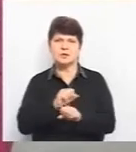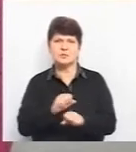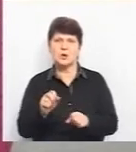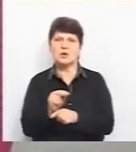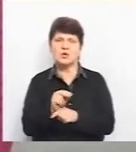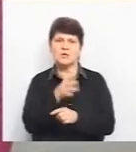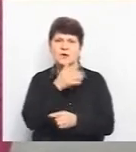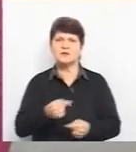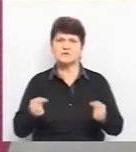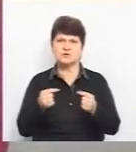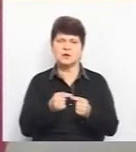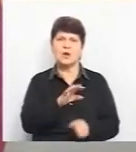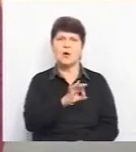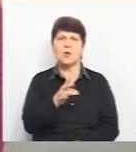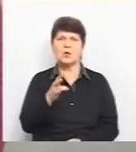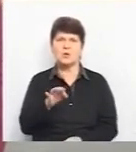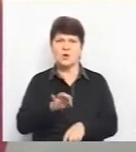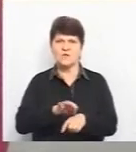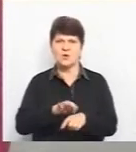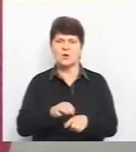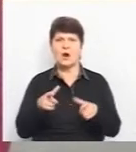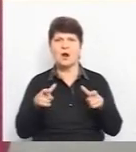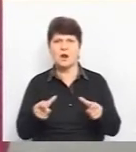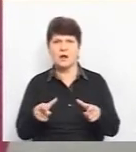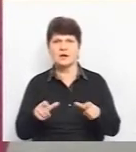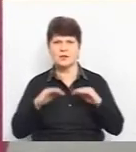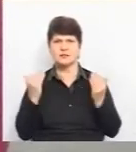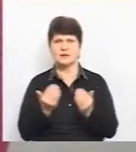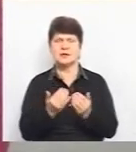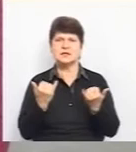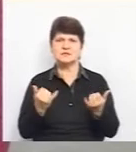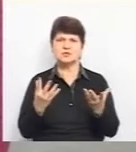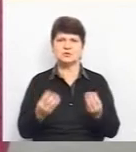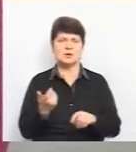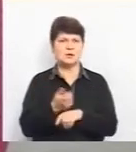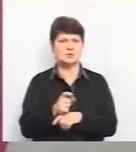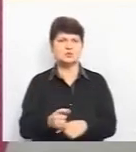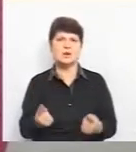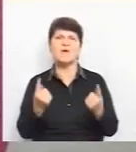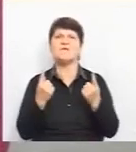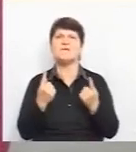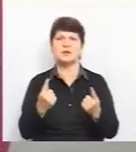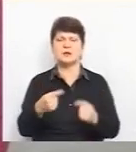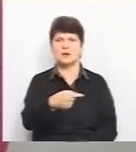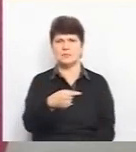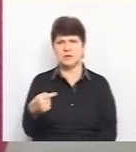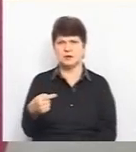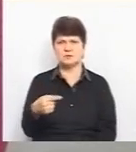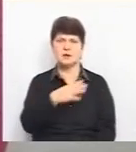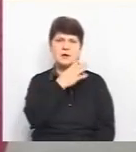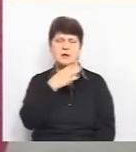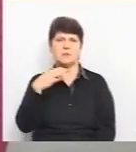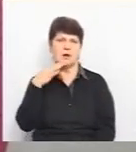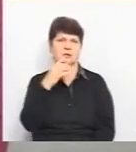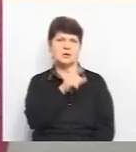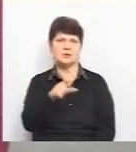Для онкохворих карантин на сьогоднішній день – це дуже великий мінус того, що багато